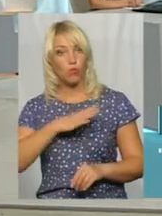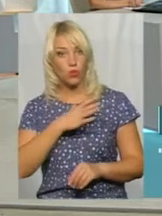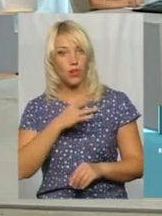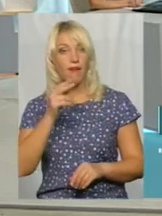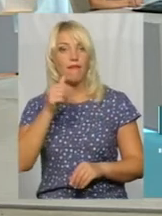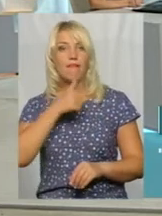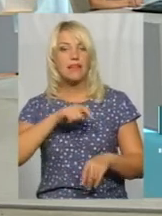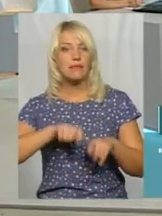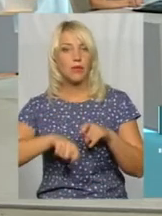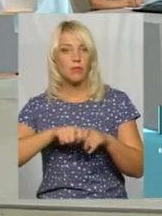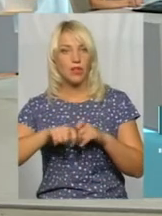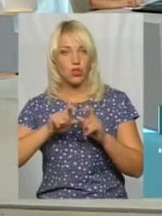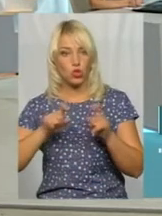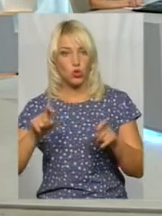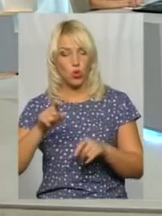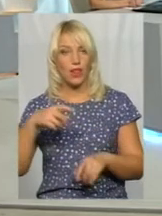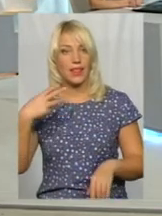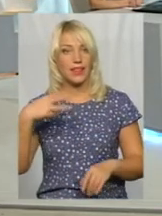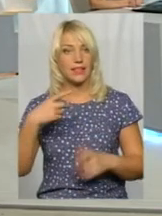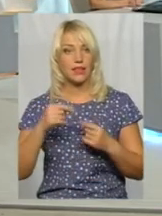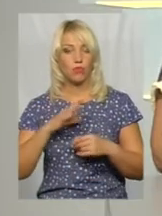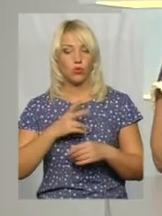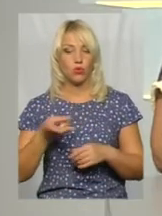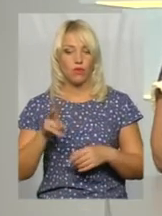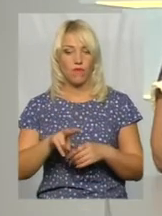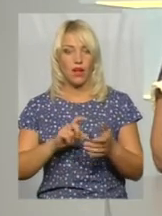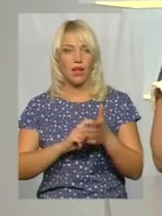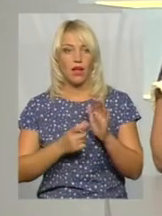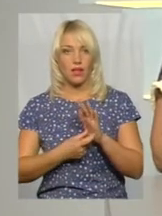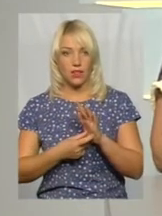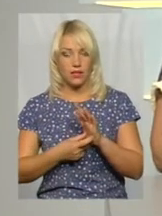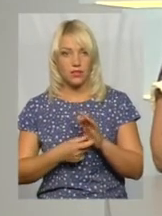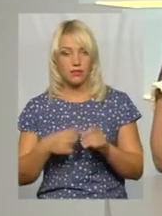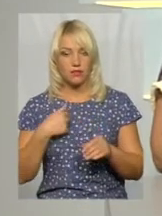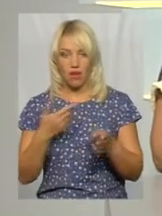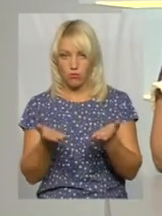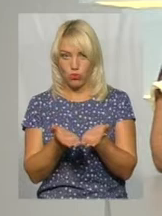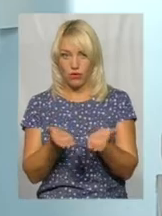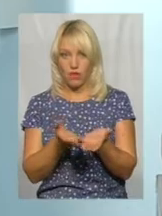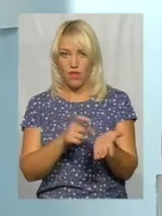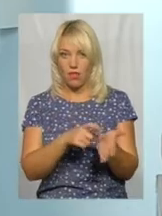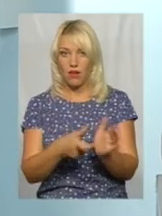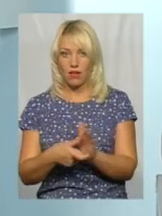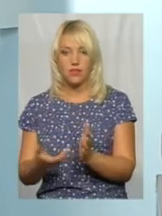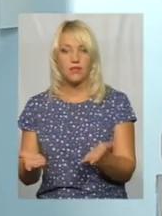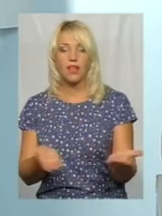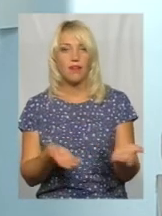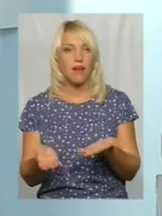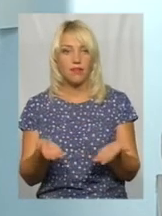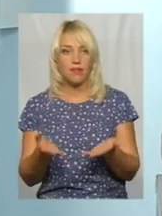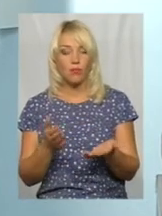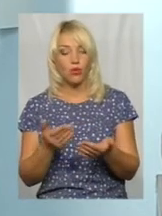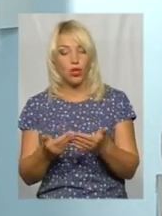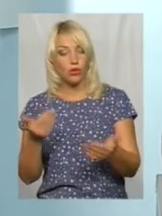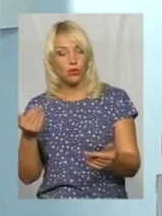експериментальній нашій школі 30-тій, де було два класи по нуж. І я порівняла класи, які до цього